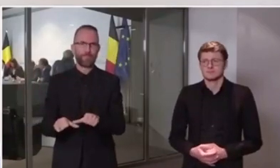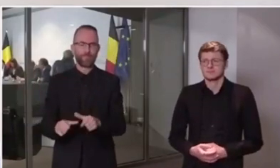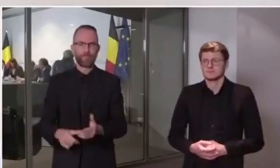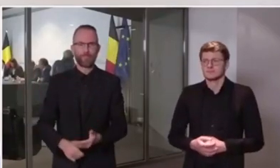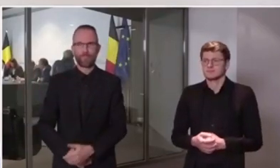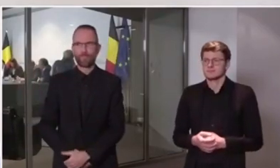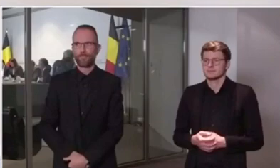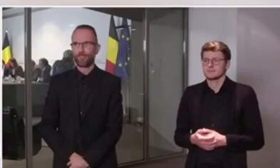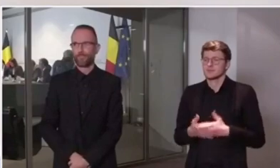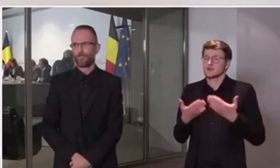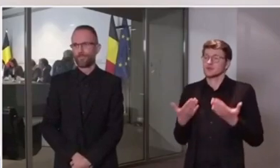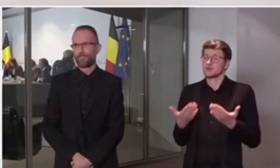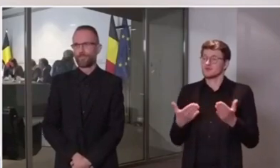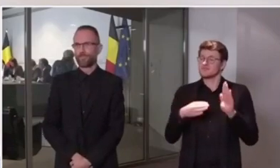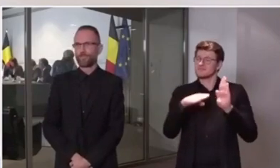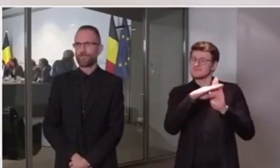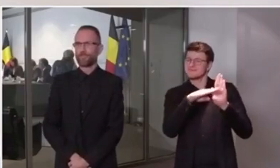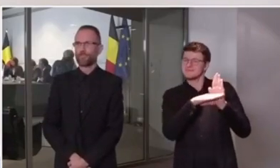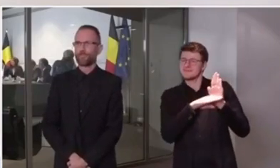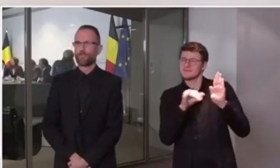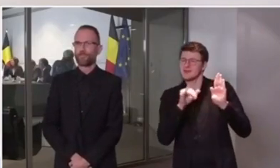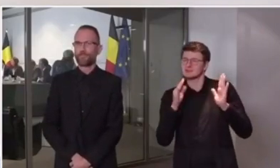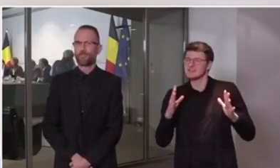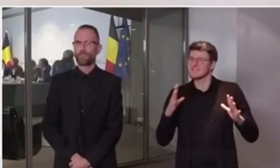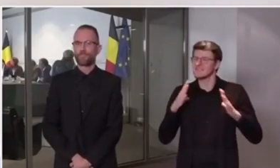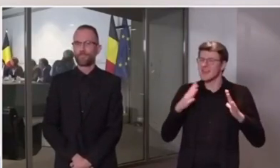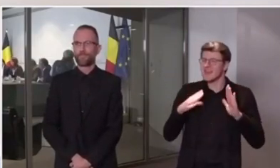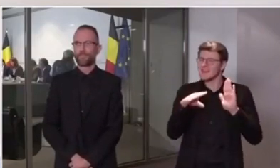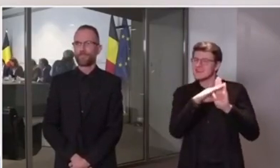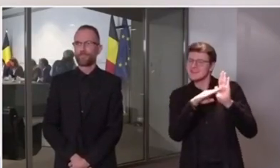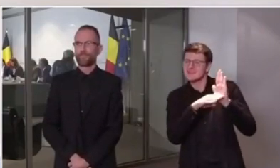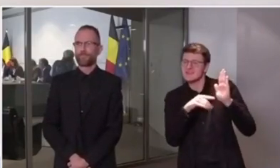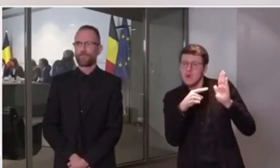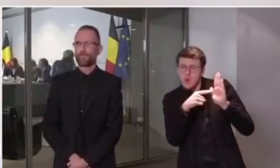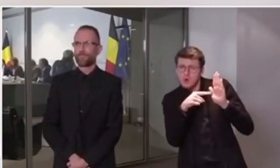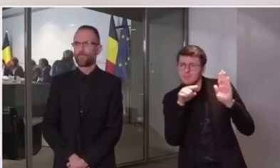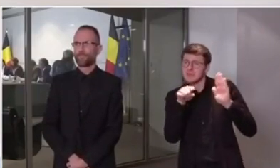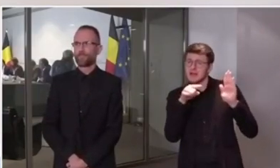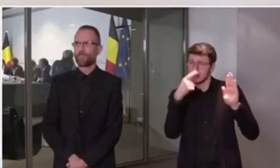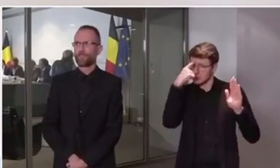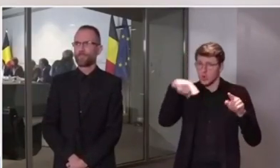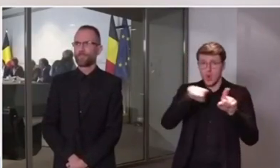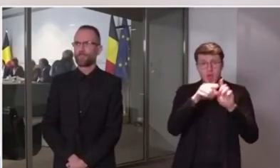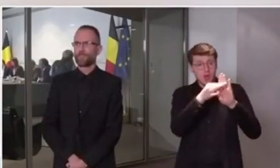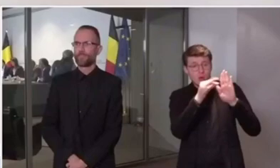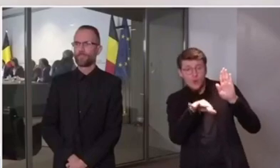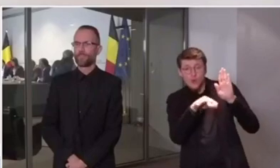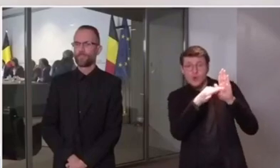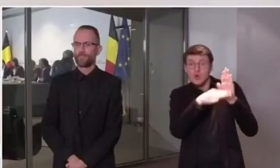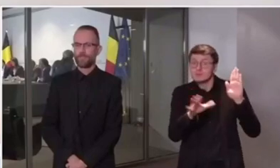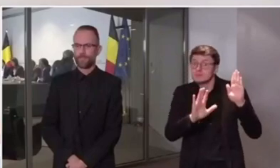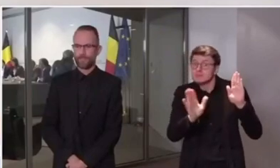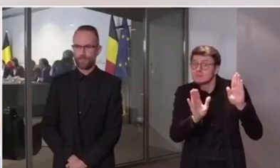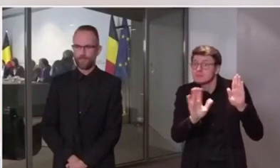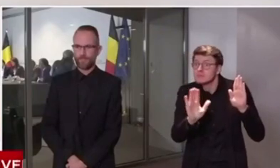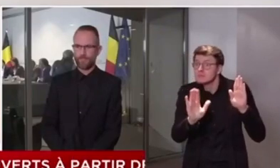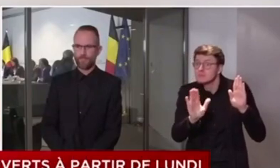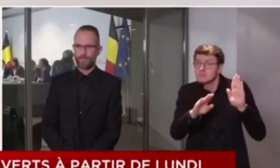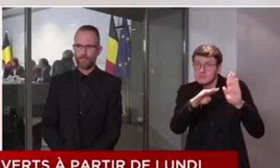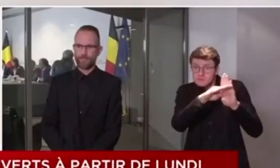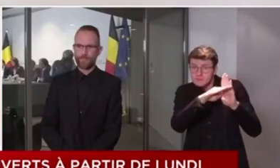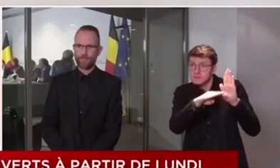Il se pourrait que certaines personnes vont penser qu'il s'agit ici d'un assouplissement des mesures de base. Eh bien, ce n'est pas le cas.